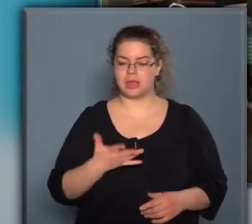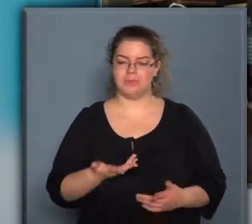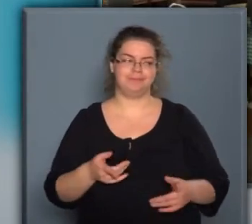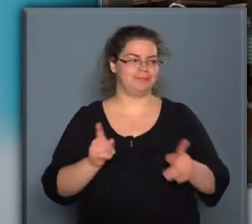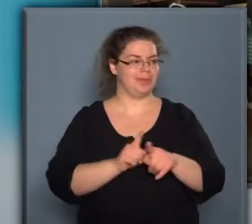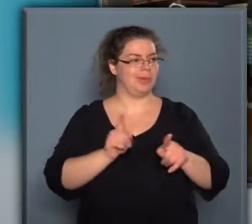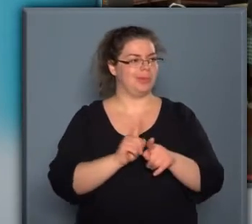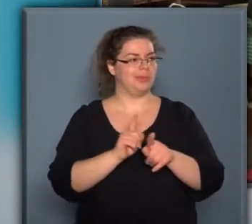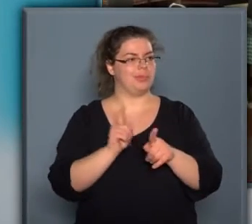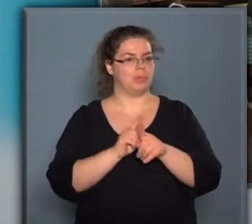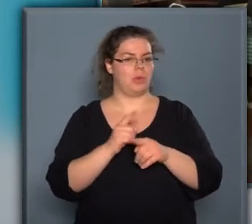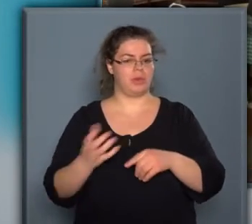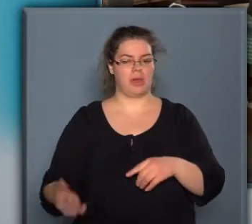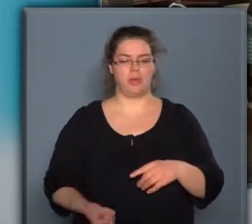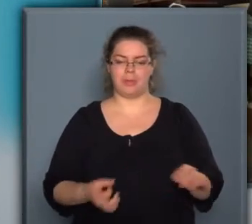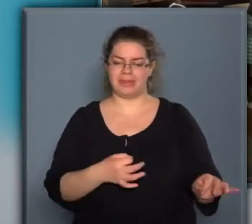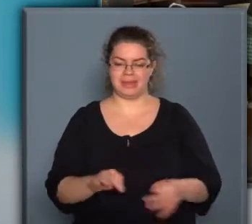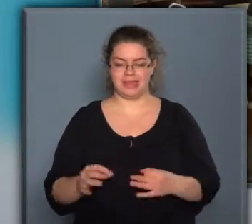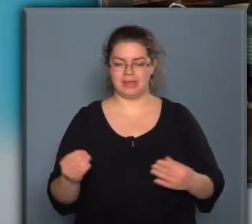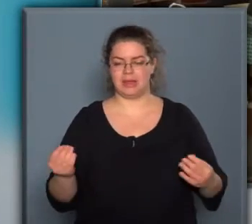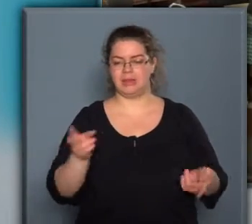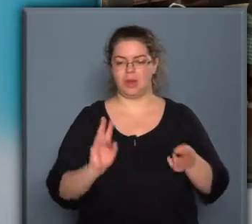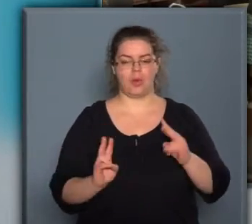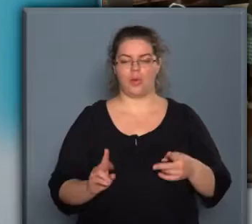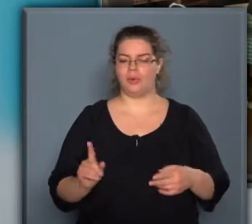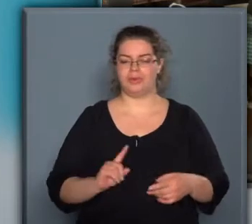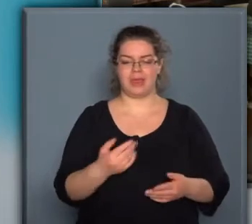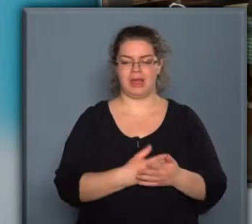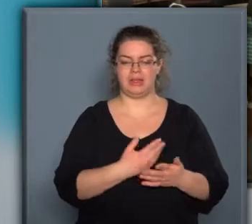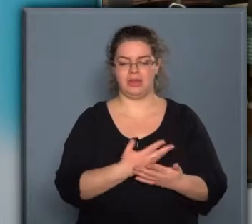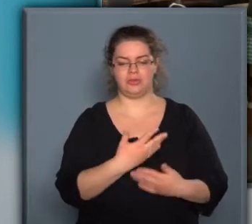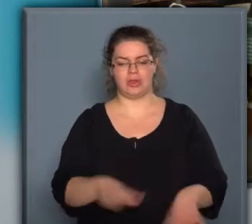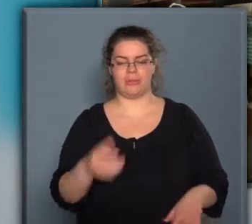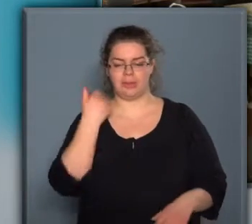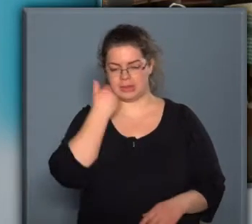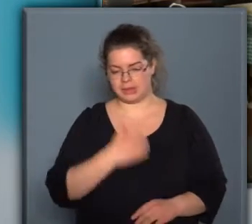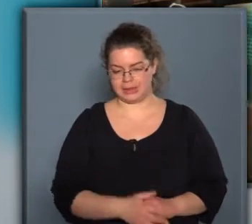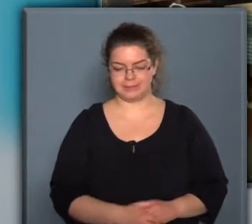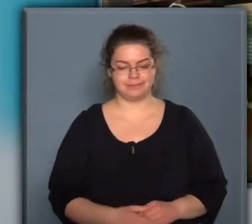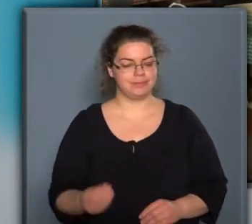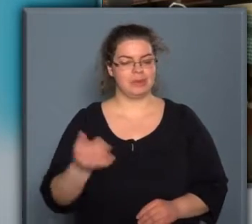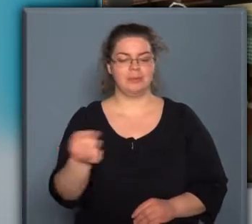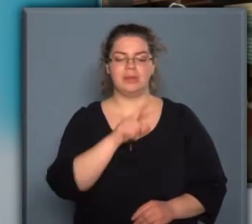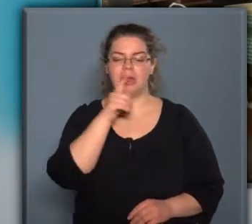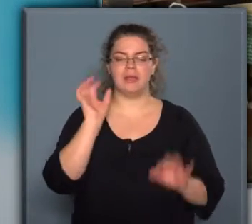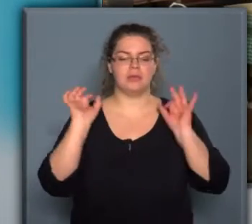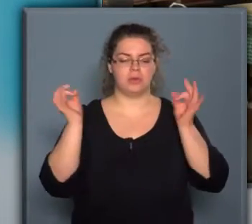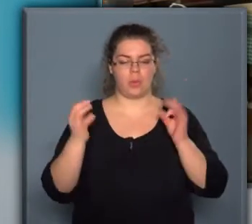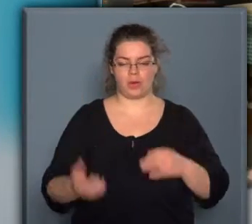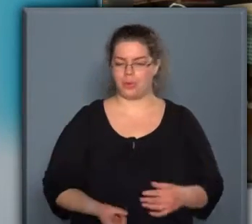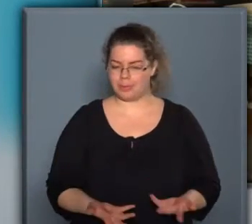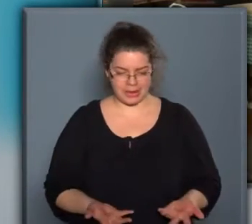úgy olyan kolbászt készíteni, hogy ne legyen semmiféle szégyen. Mitől lesz jó a